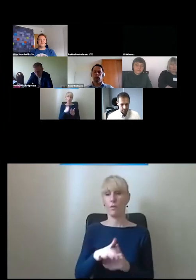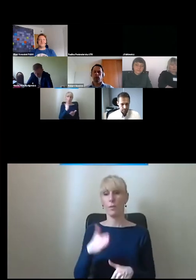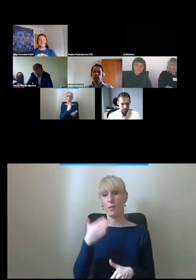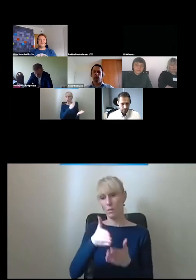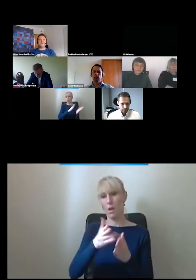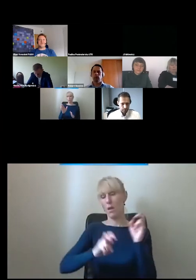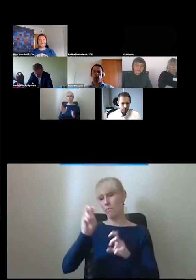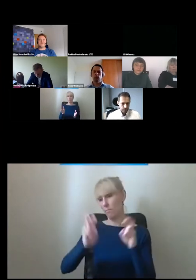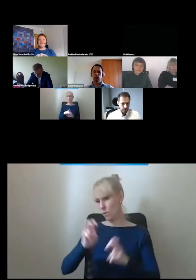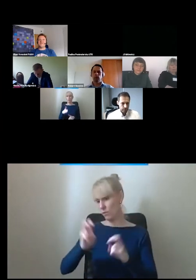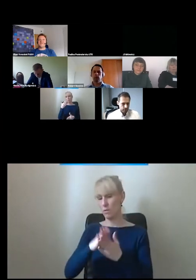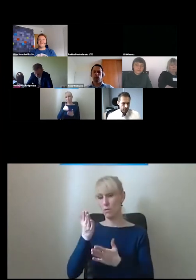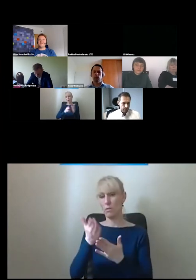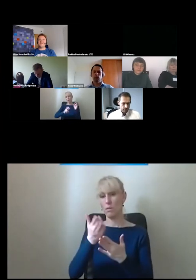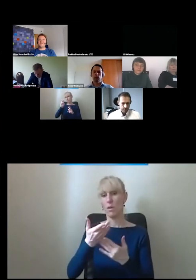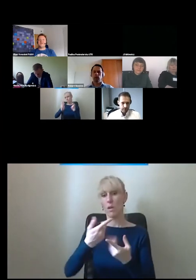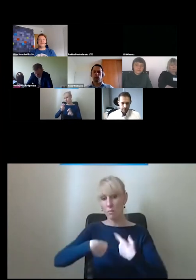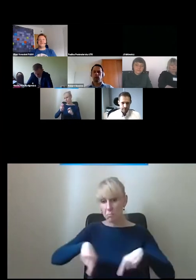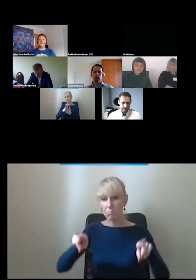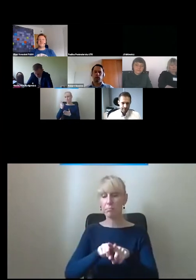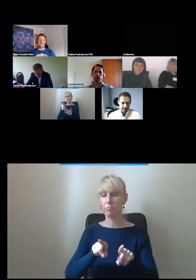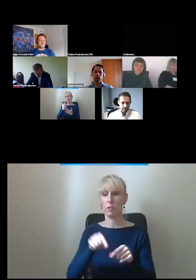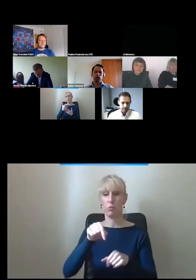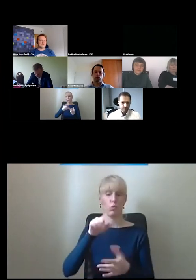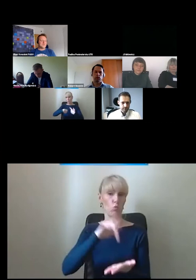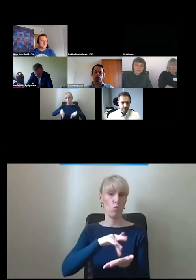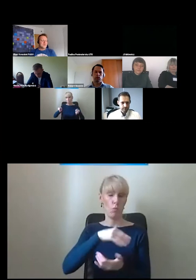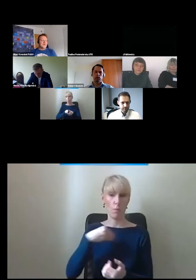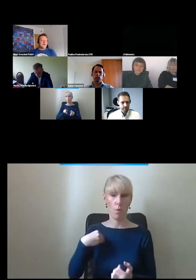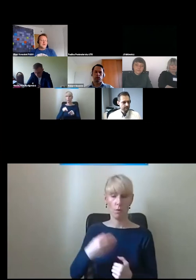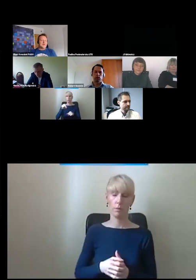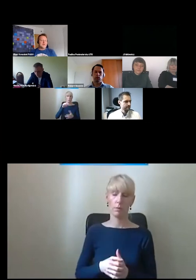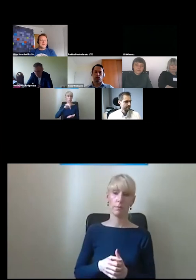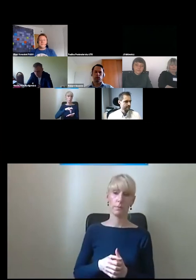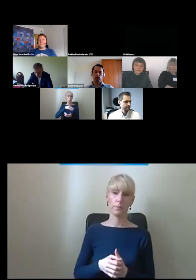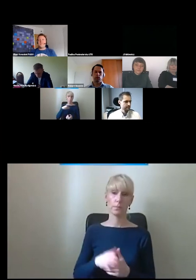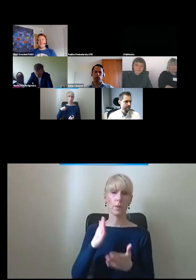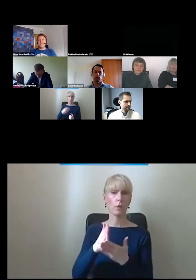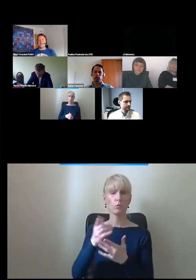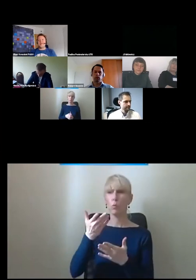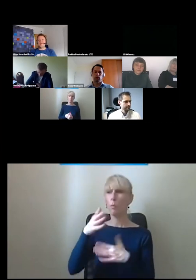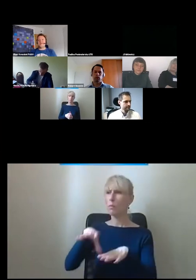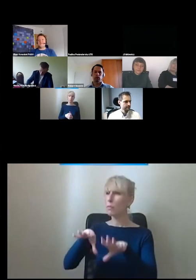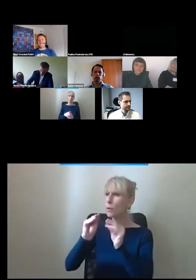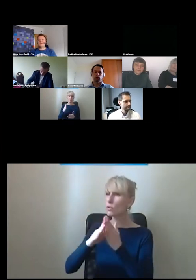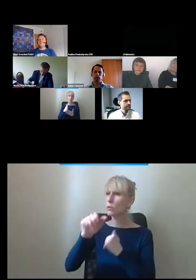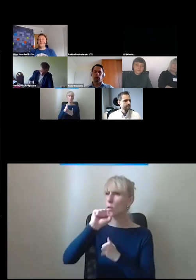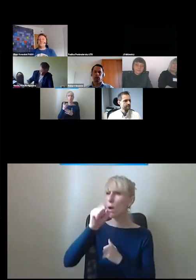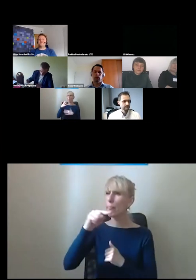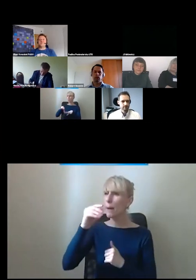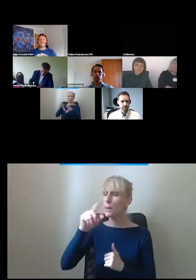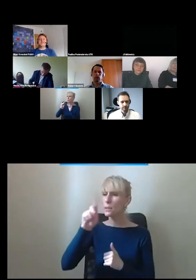tutaj do tego, żeby takie rozwiązania stosować w Polsce. jak na samym początku napisał pan Adam Zając,